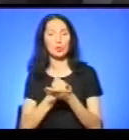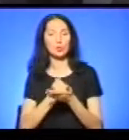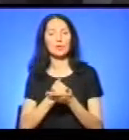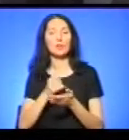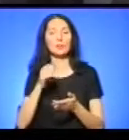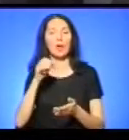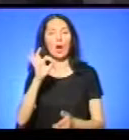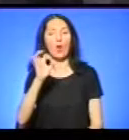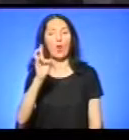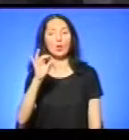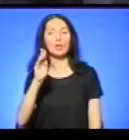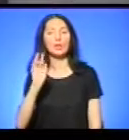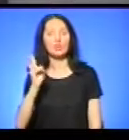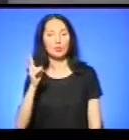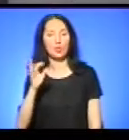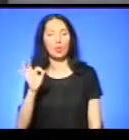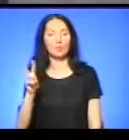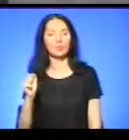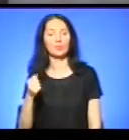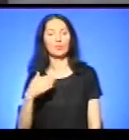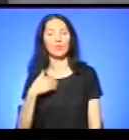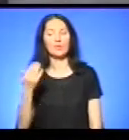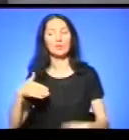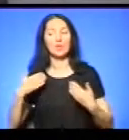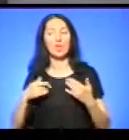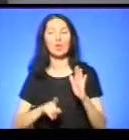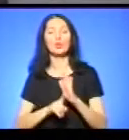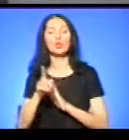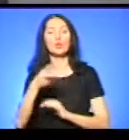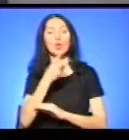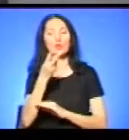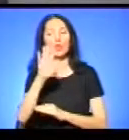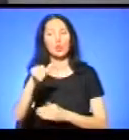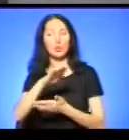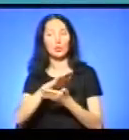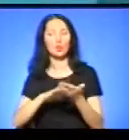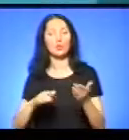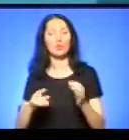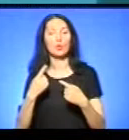Михайлом Онищуком. Я вас вітаю. Почнемо з відео, потім продовжимо розмову.